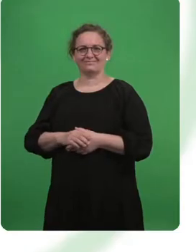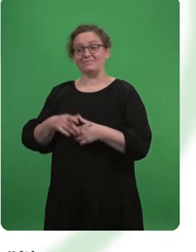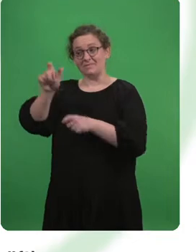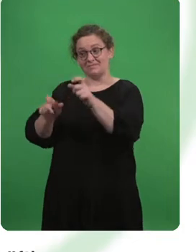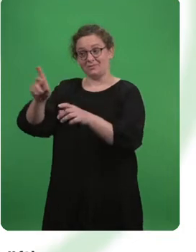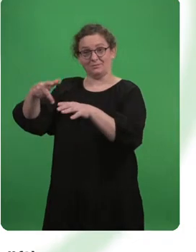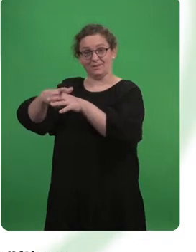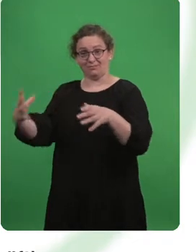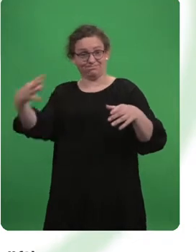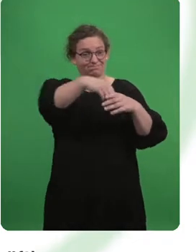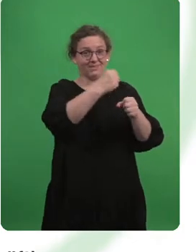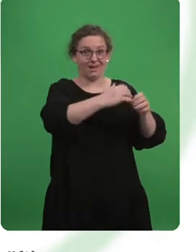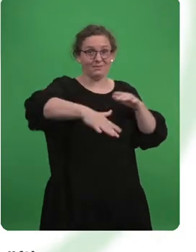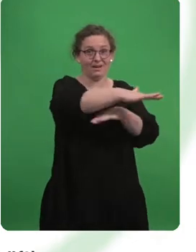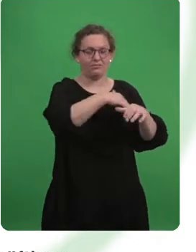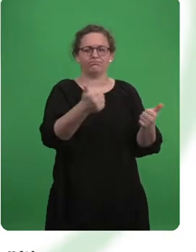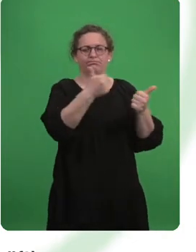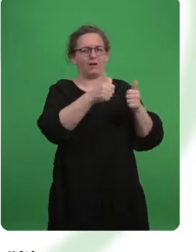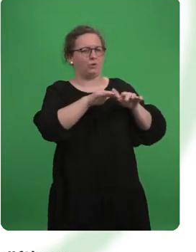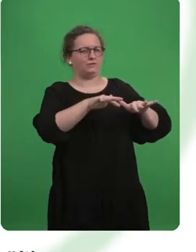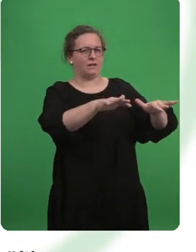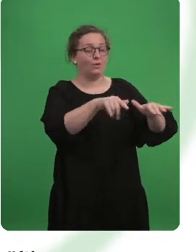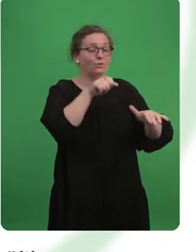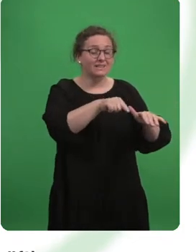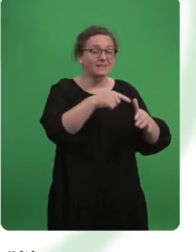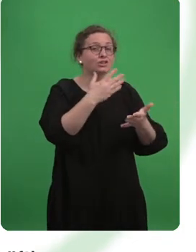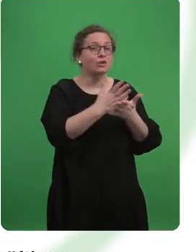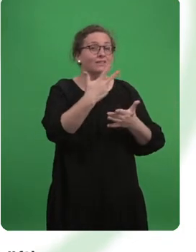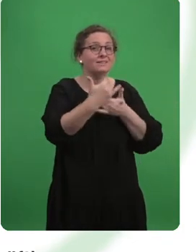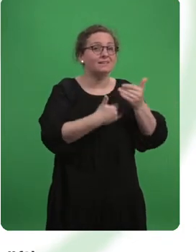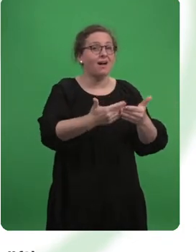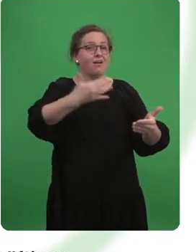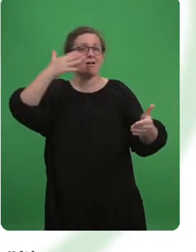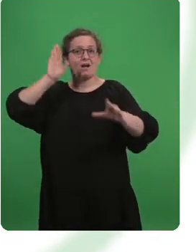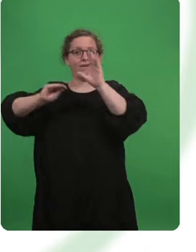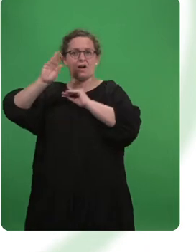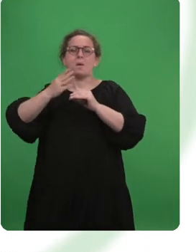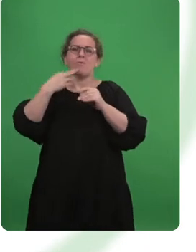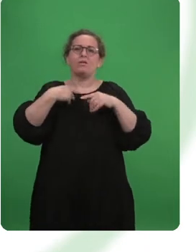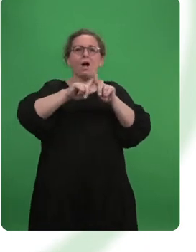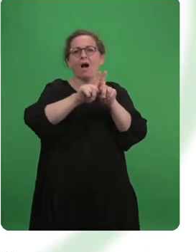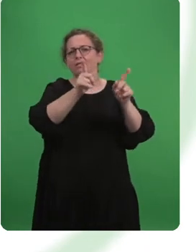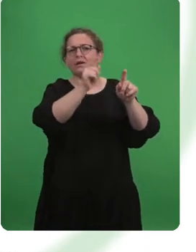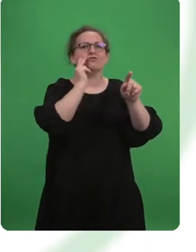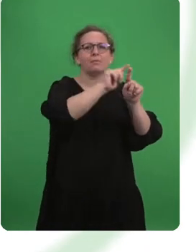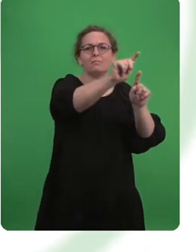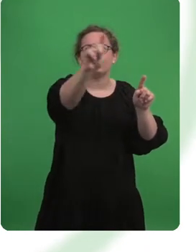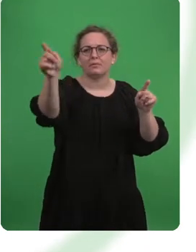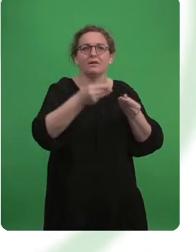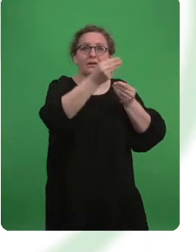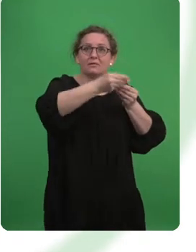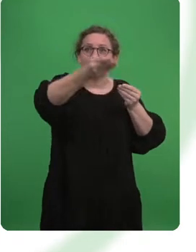Menschen mit Behinderung zu beschäftigen, hat eine tolle Auswirkung. Und diese 30-jährige Erfahrung